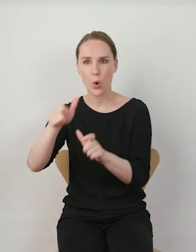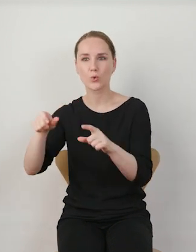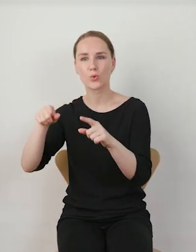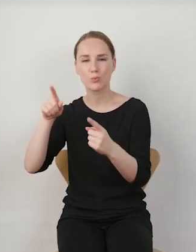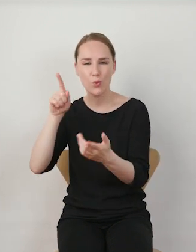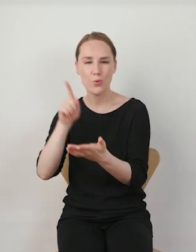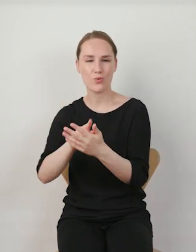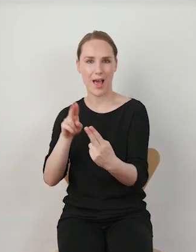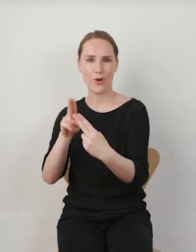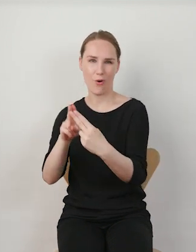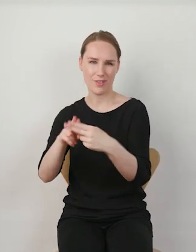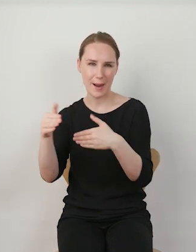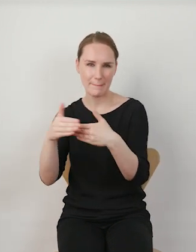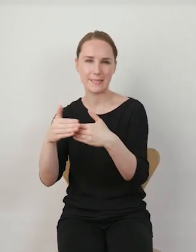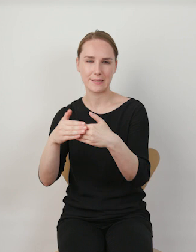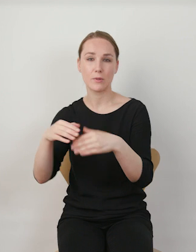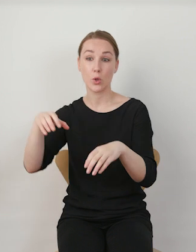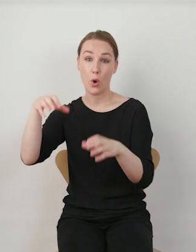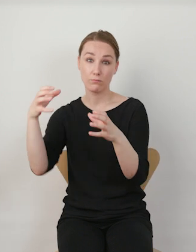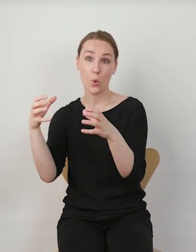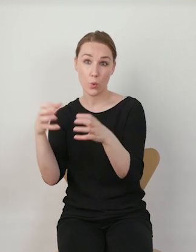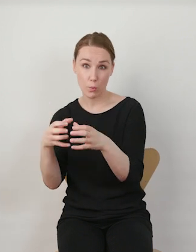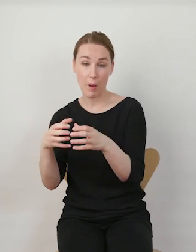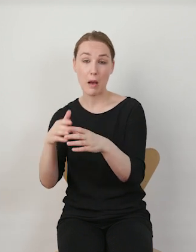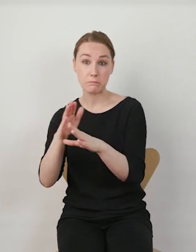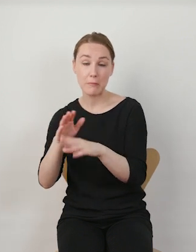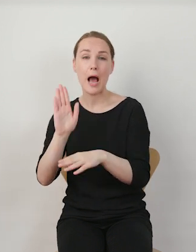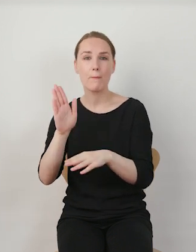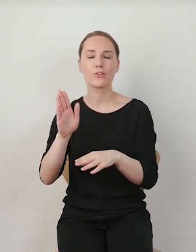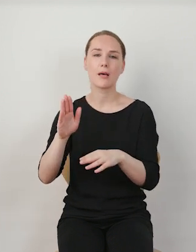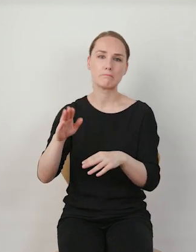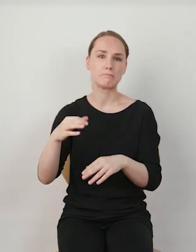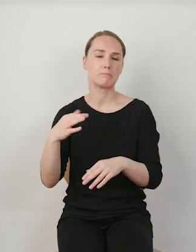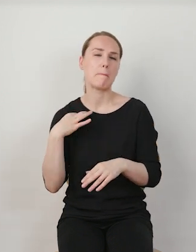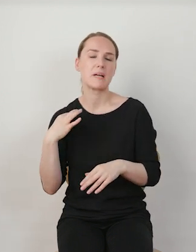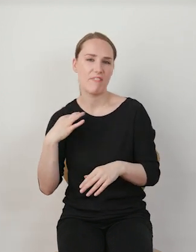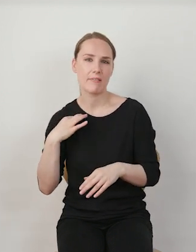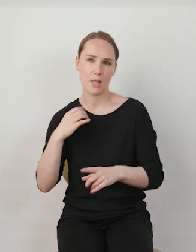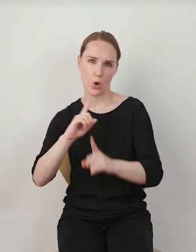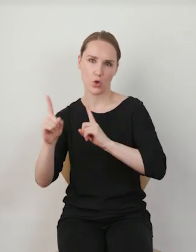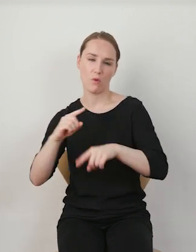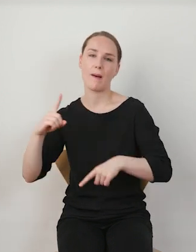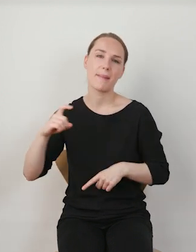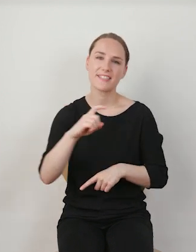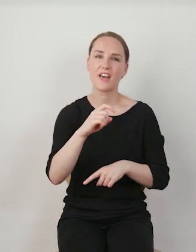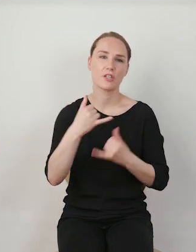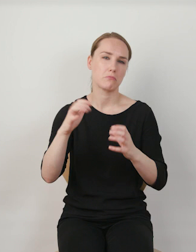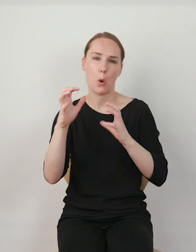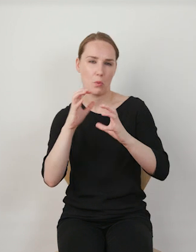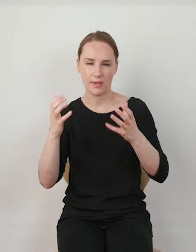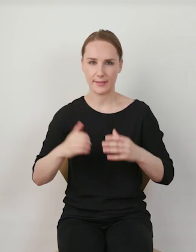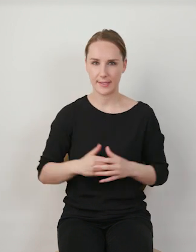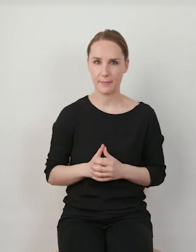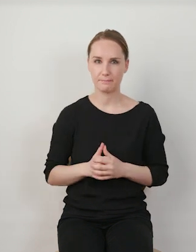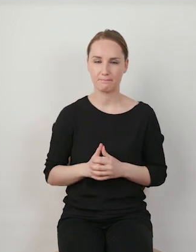bliższe relacje, czyli wychodząc z grupy zaczniemy z nimi rozmawiać na Messengerze albo innym komunikatorze. Ale może być